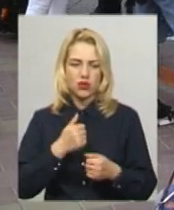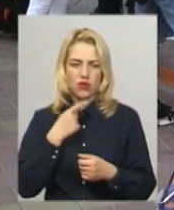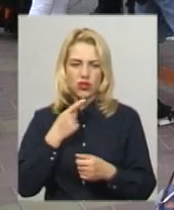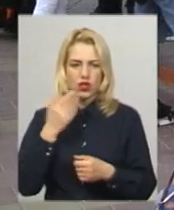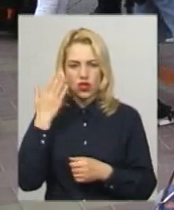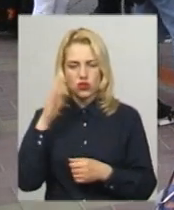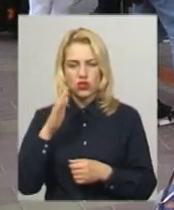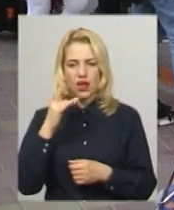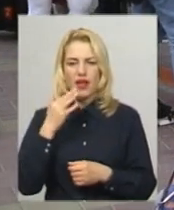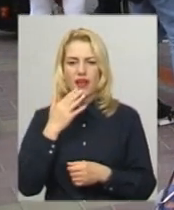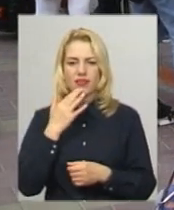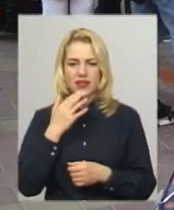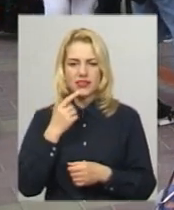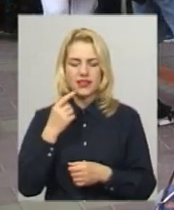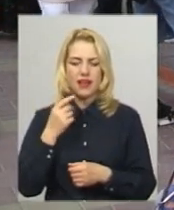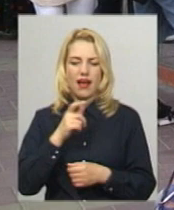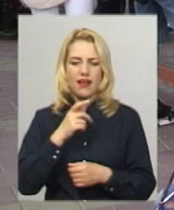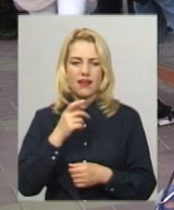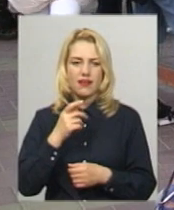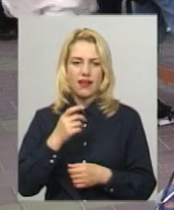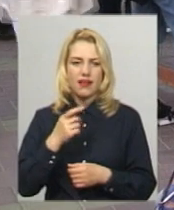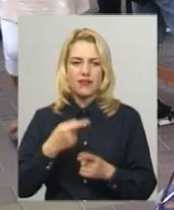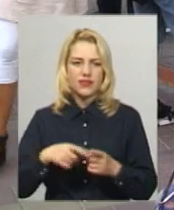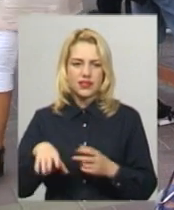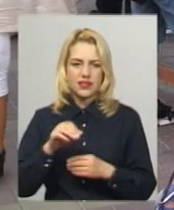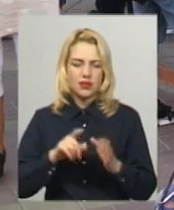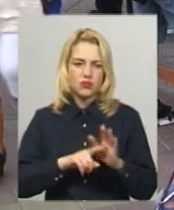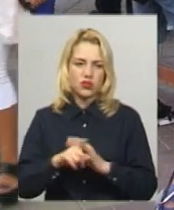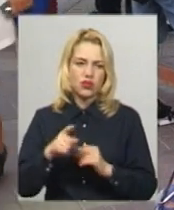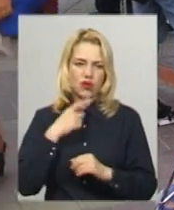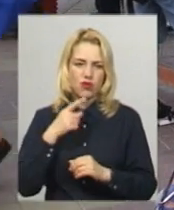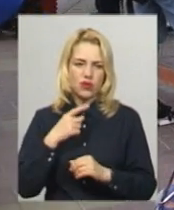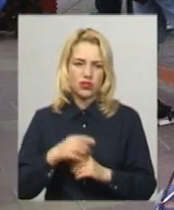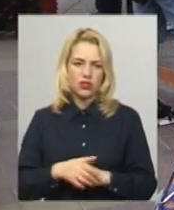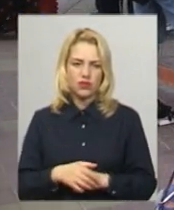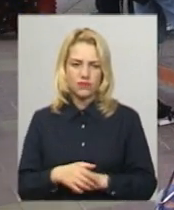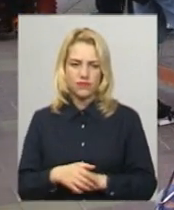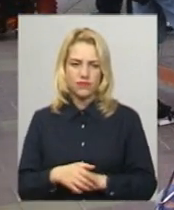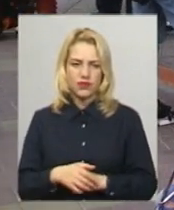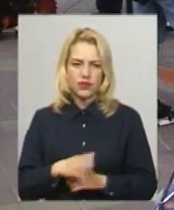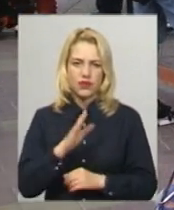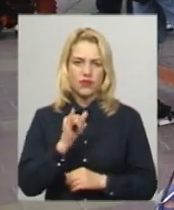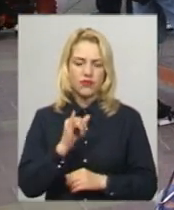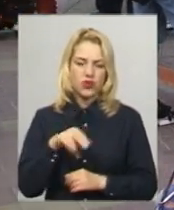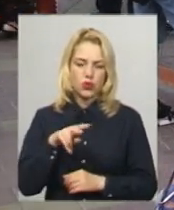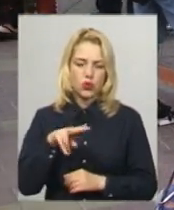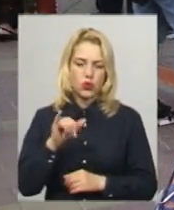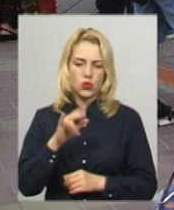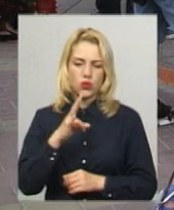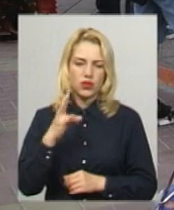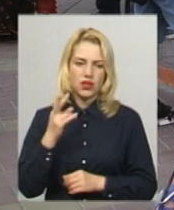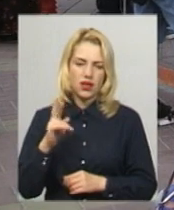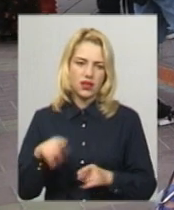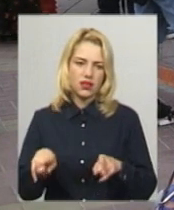англійське слово, яке для них здавалося близьке. Вони всі почали вимовляти «Уід Луня». Так